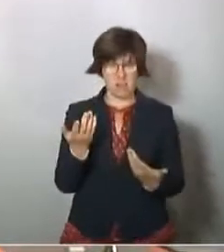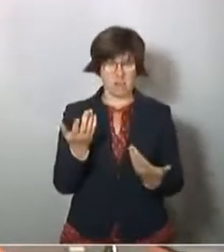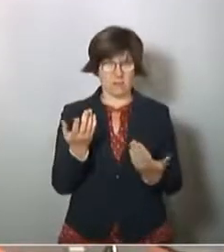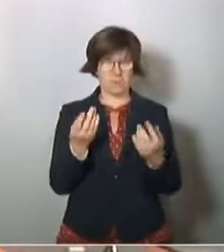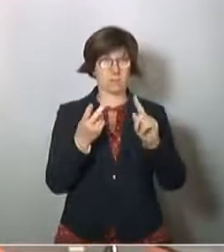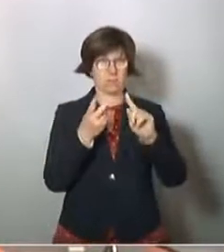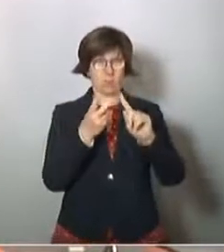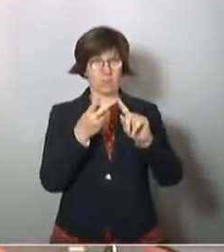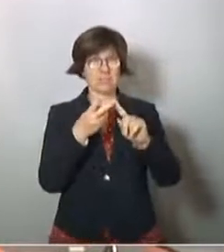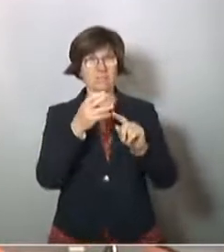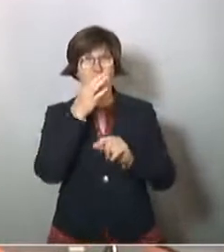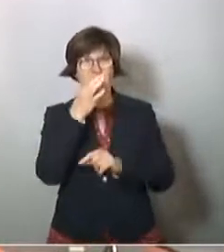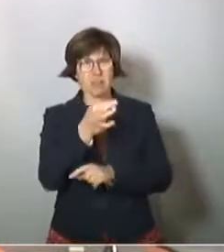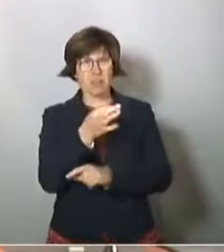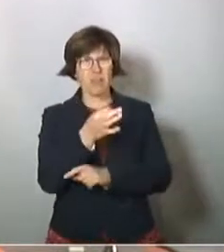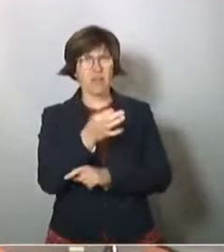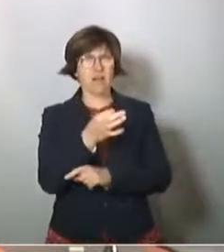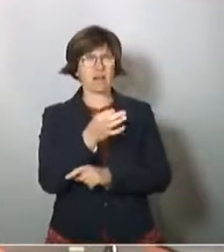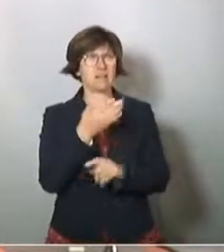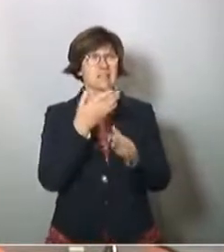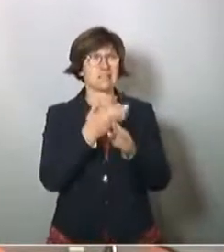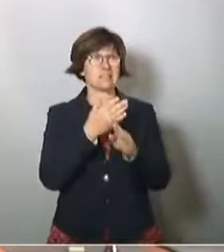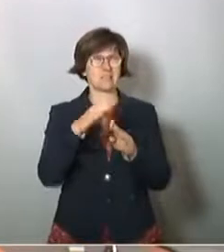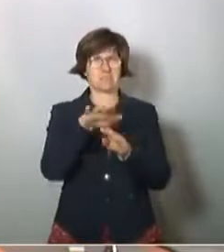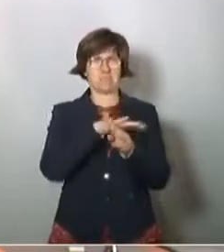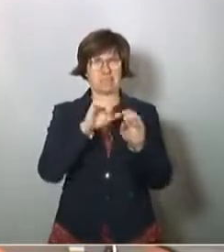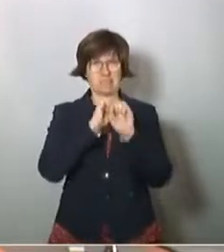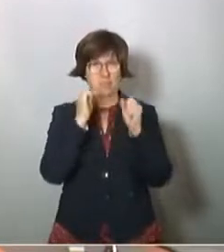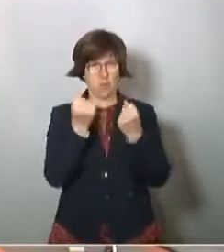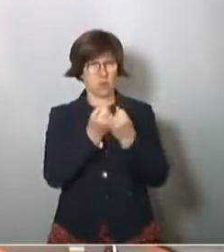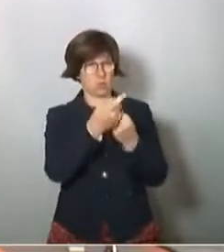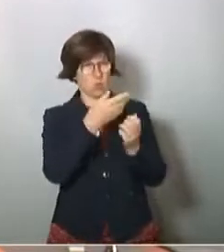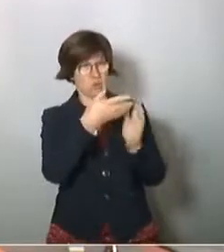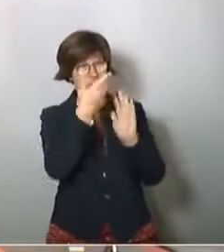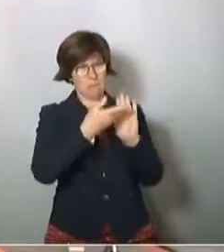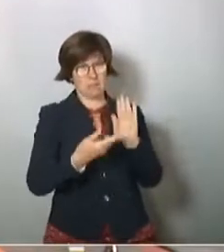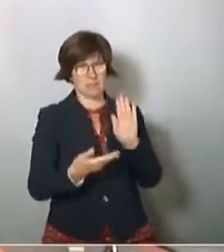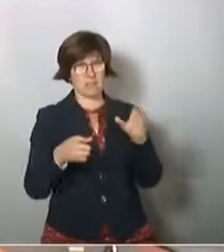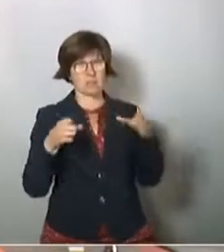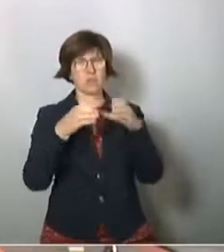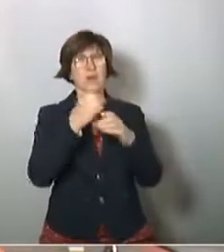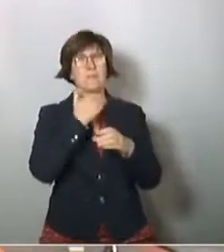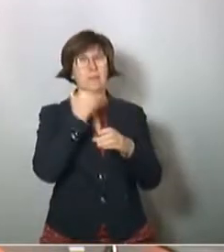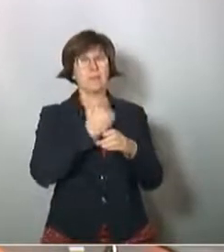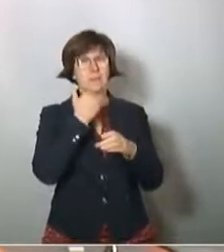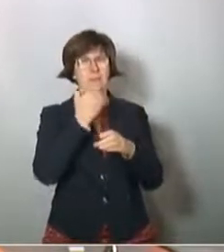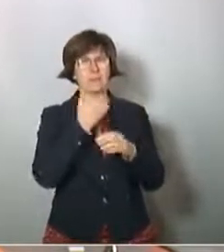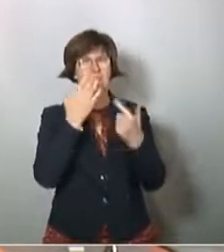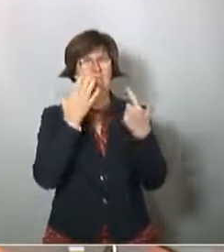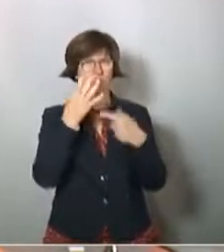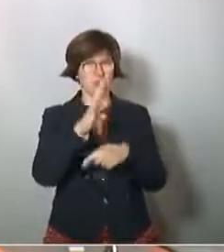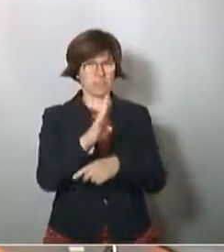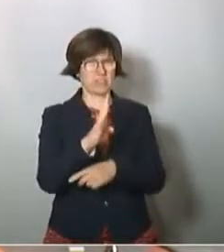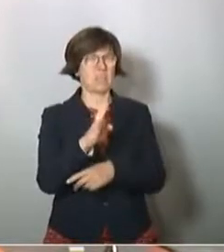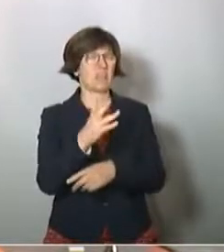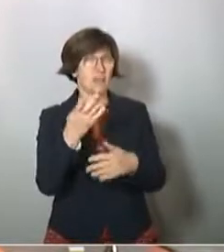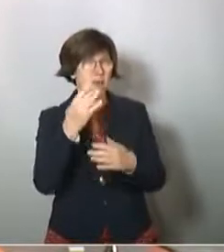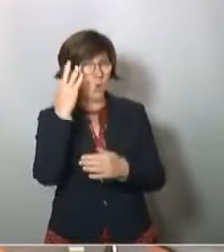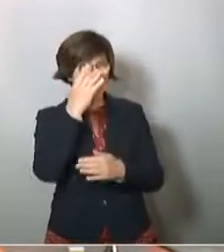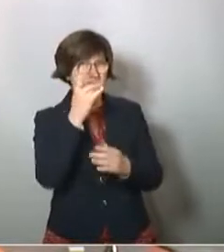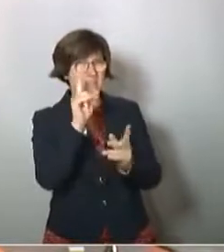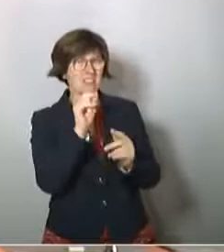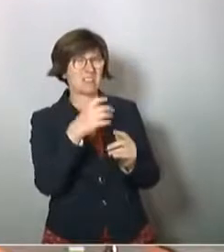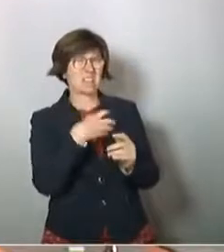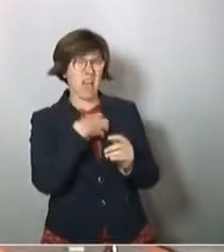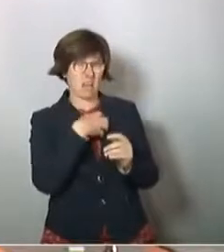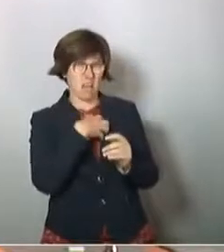Frage, wird denn in dem Kreis, den du da repräsentierst als Berichterstatter, auch darüber nachgedacht, welche